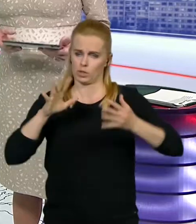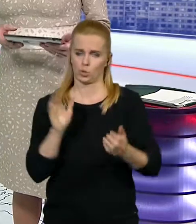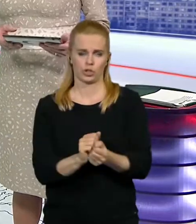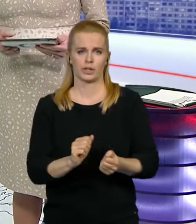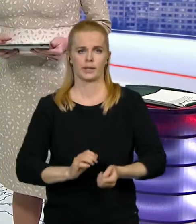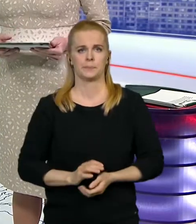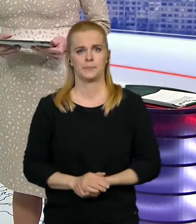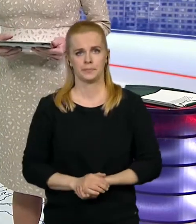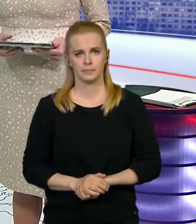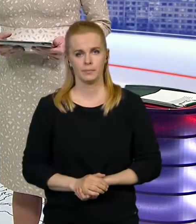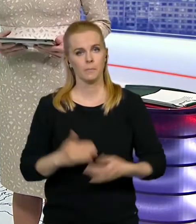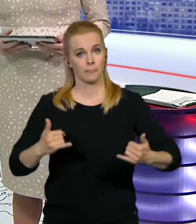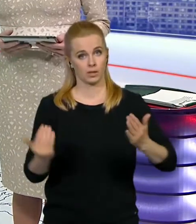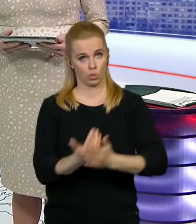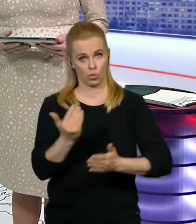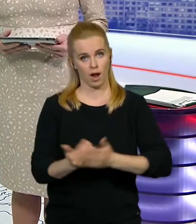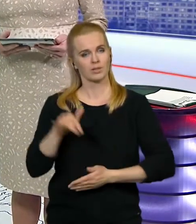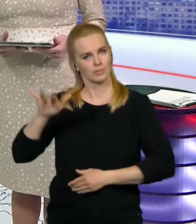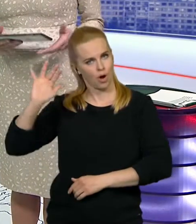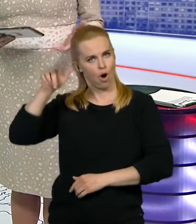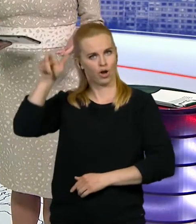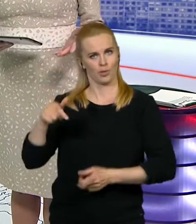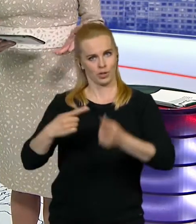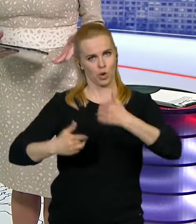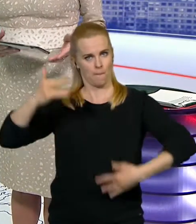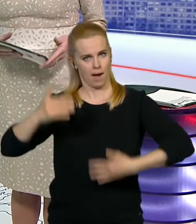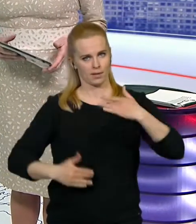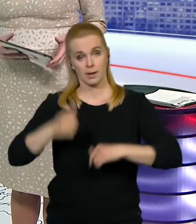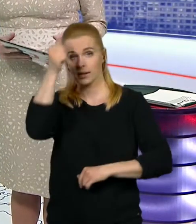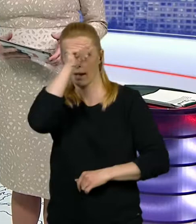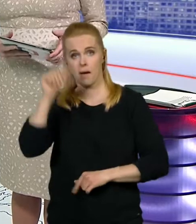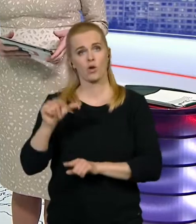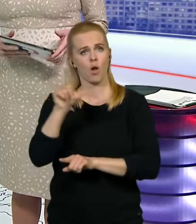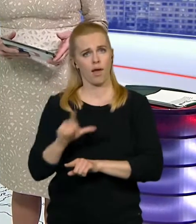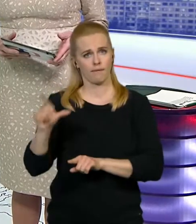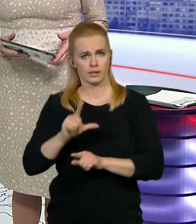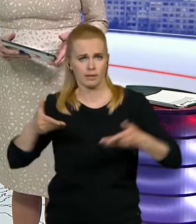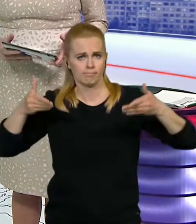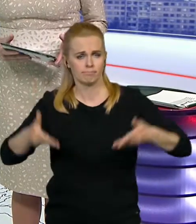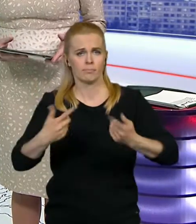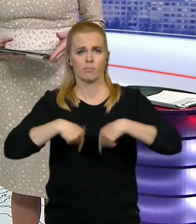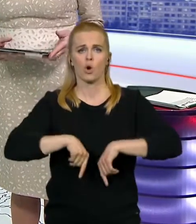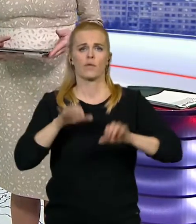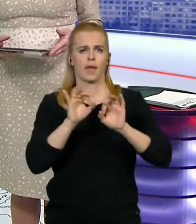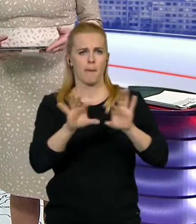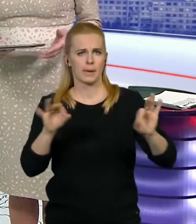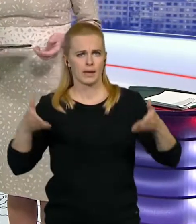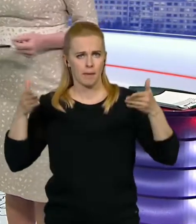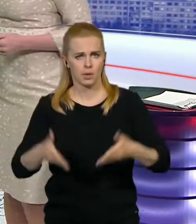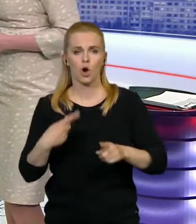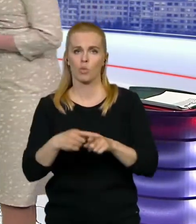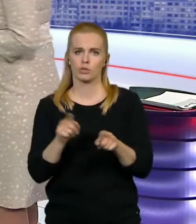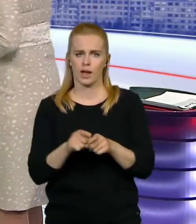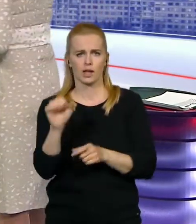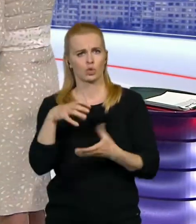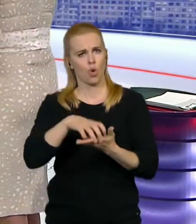No a v událostech teď vítá matematiká René Levínského, autora epidemických modelů a člena mezioborové skupiny při Ministerstvu